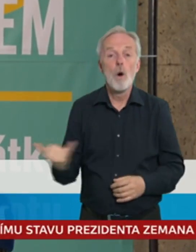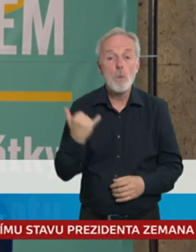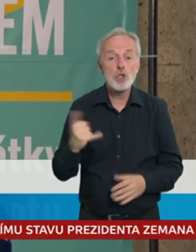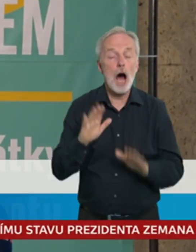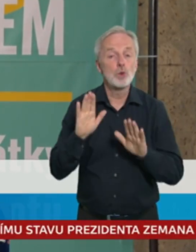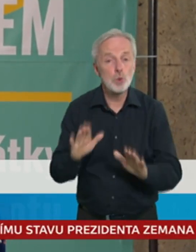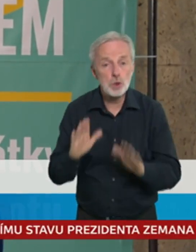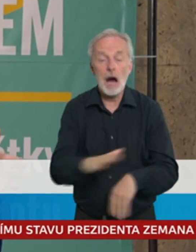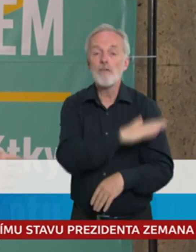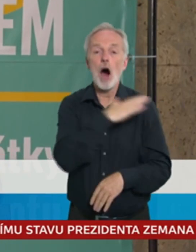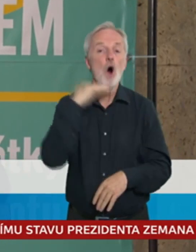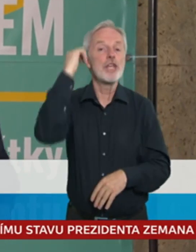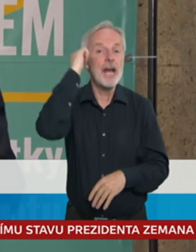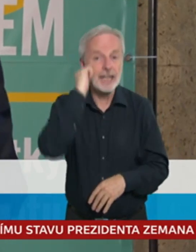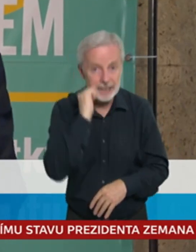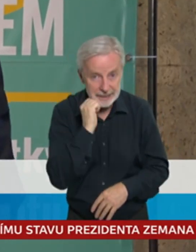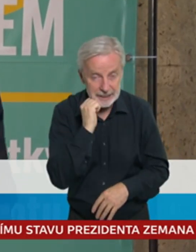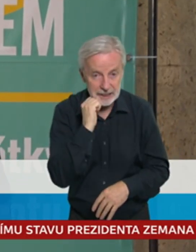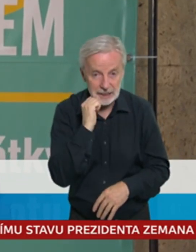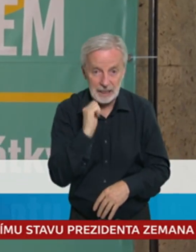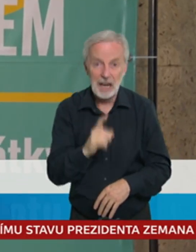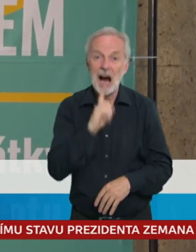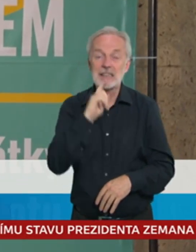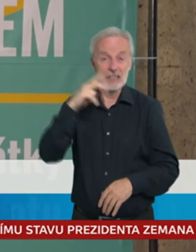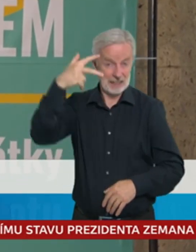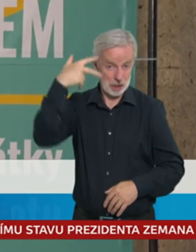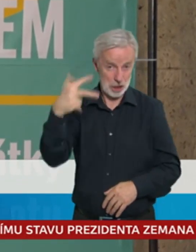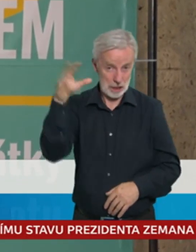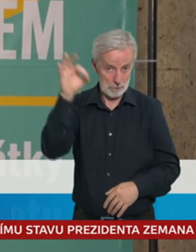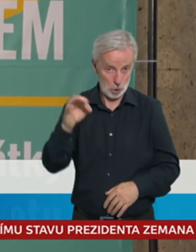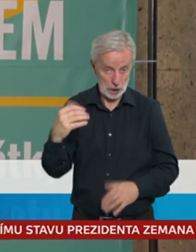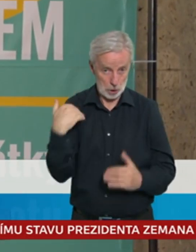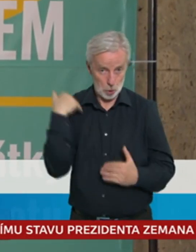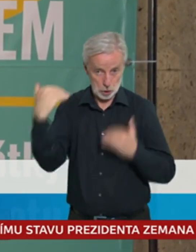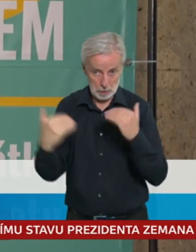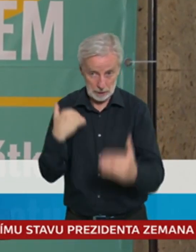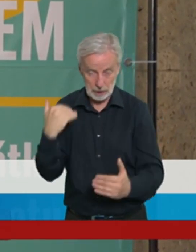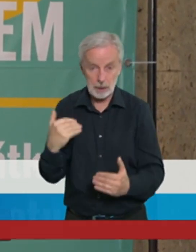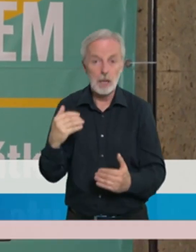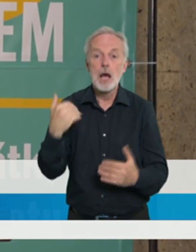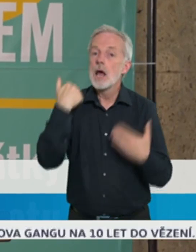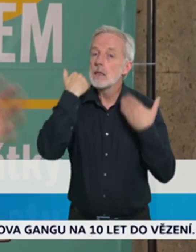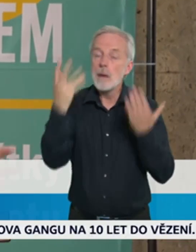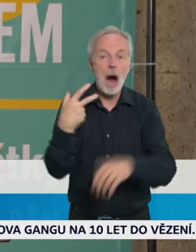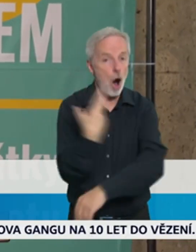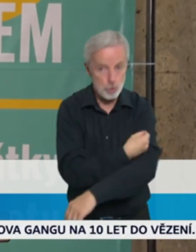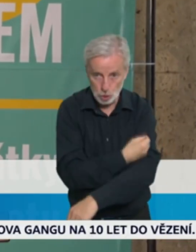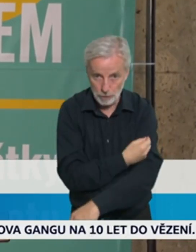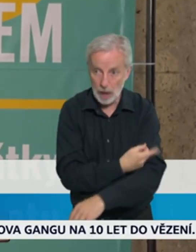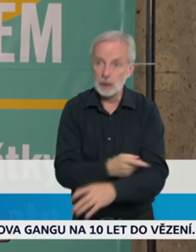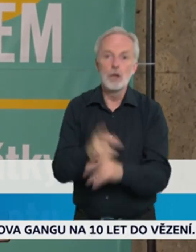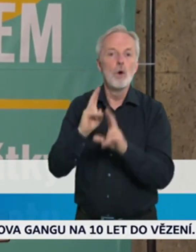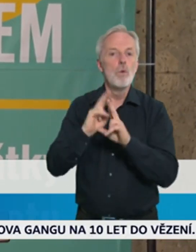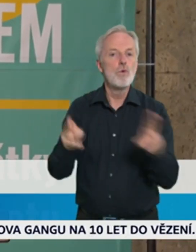osob, jejich až 30% mezi dospělými a ta proočkovanost není dostatečná a pořád je to dostatečně velká